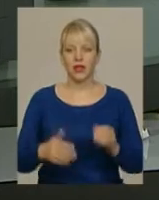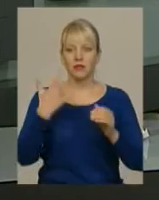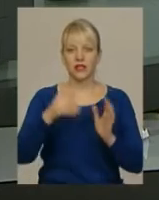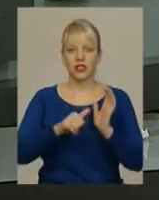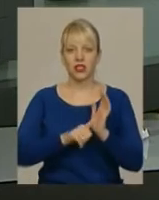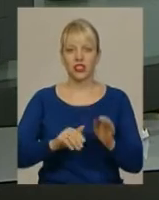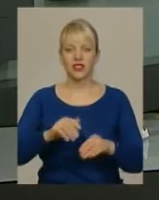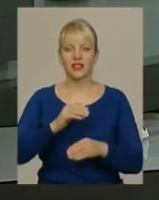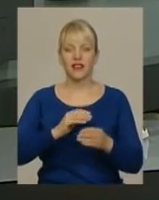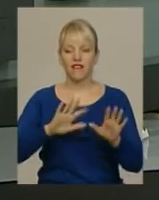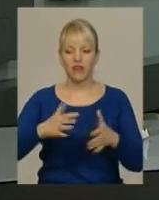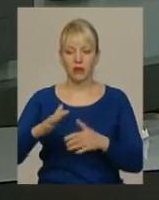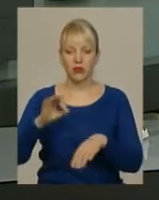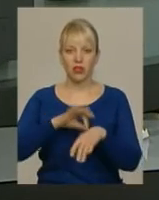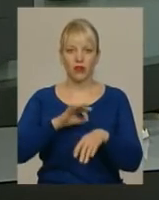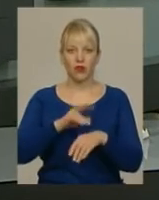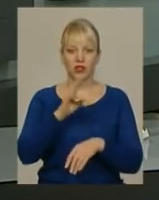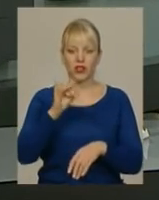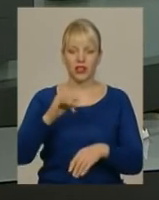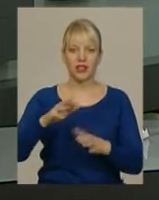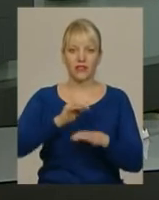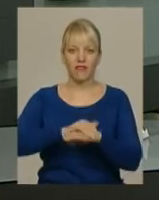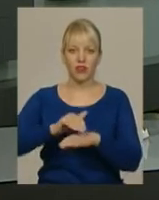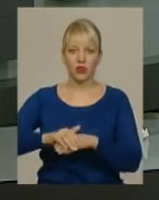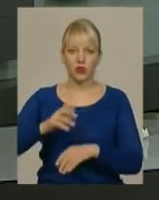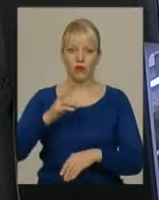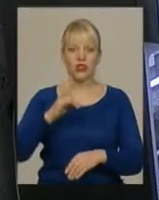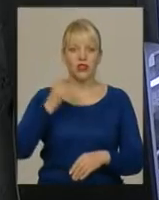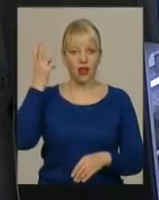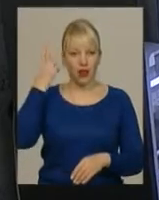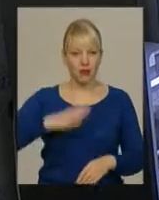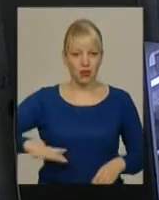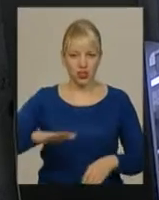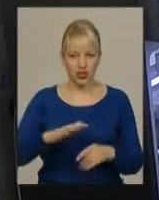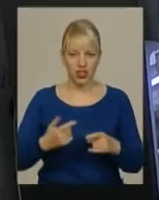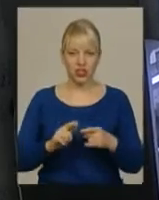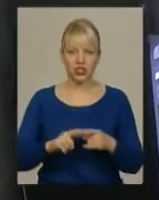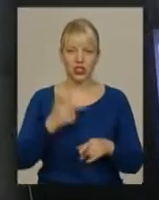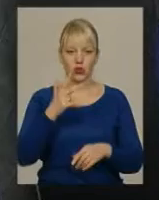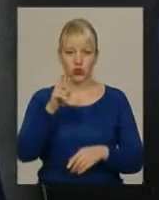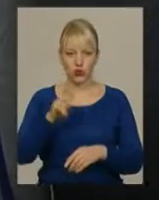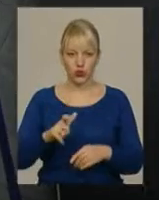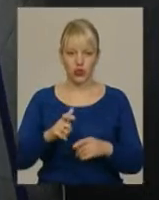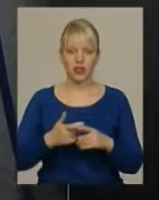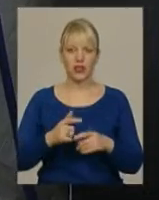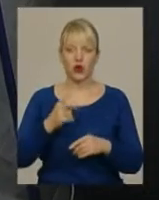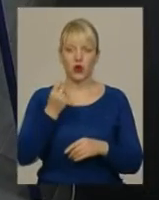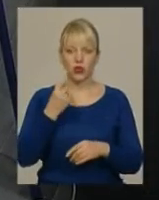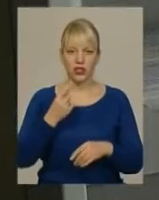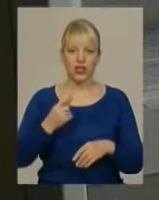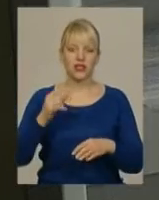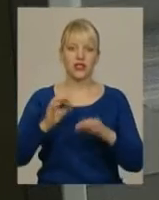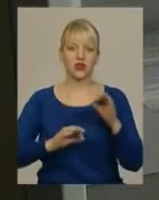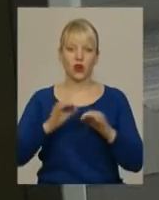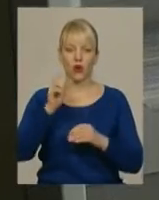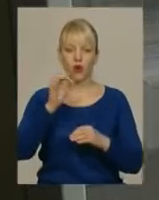випадків захворювань на Кір зафіксовано цього року на Хмельниччині. Торік у цю пору в області на цю недугу хворіло 11 осіб. І це тривожна